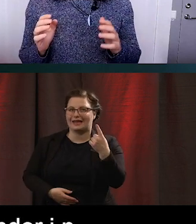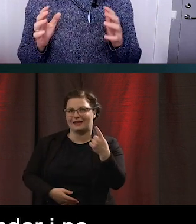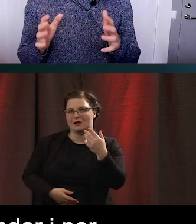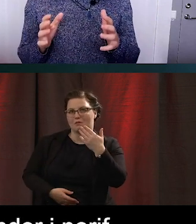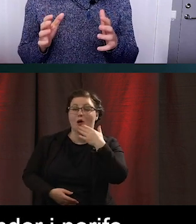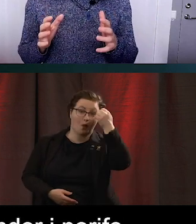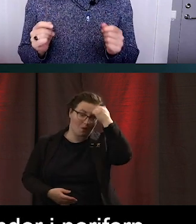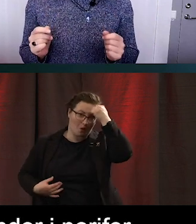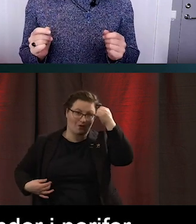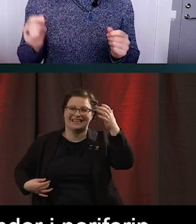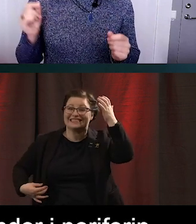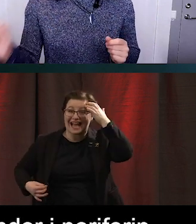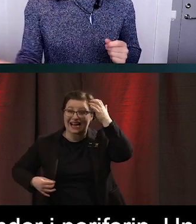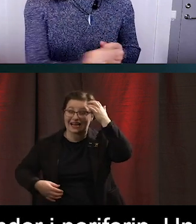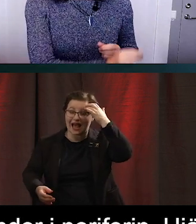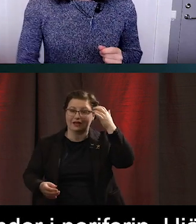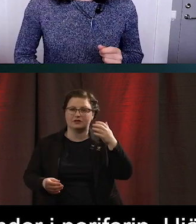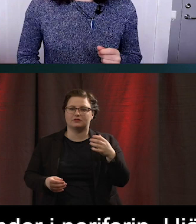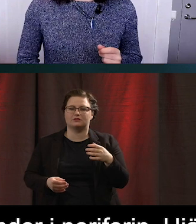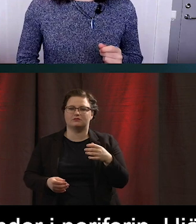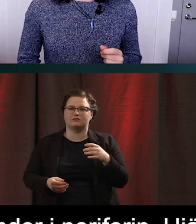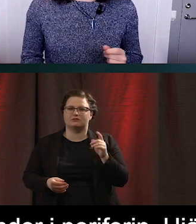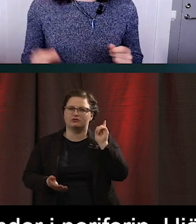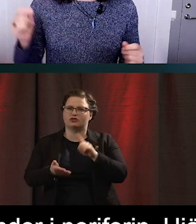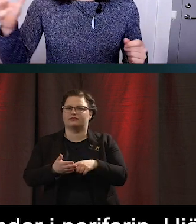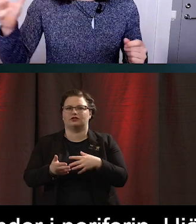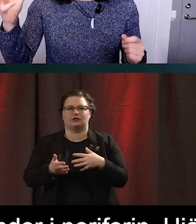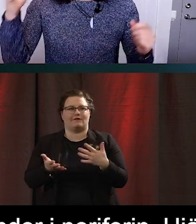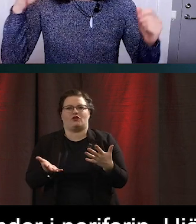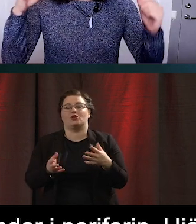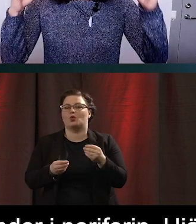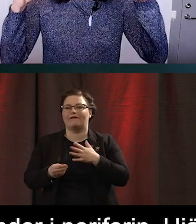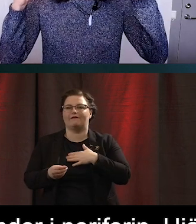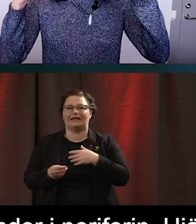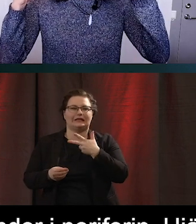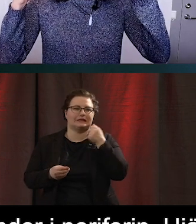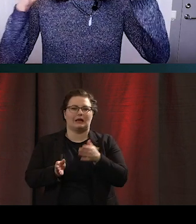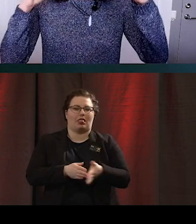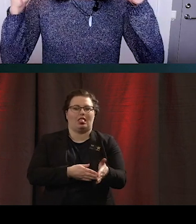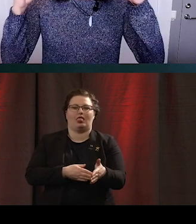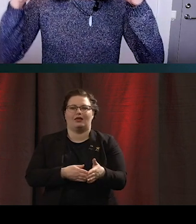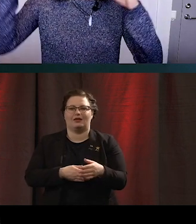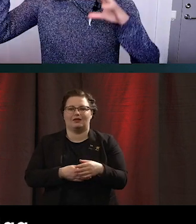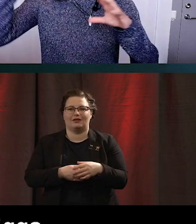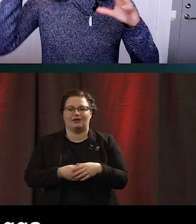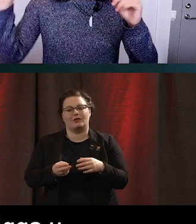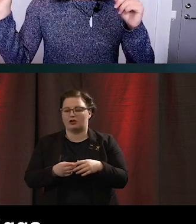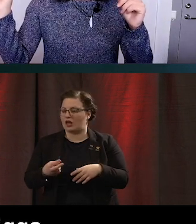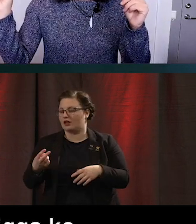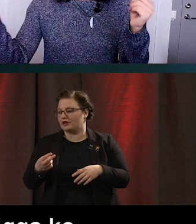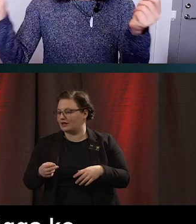är att hjärnan är gjord för att skapa genvägar. Det vill säga att den vill gärna lägga ihop två och två och